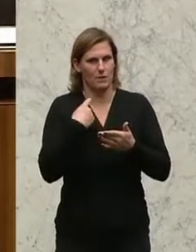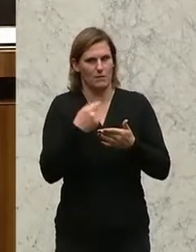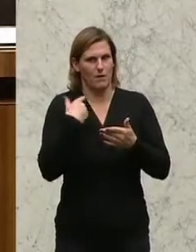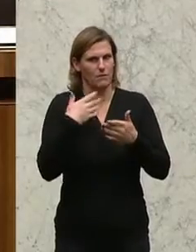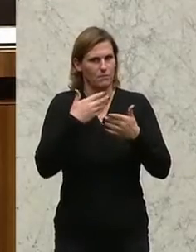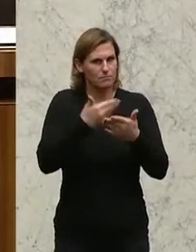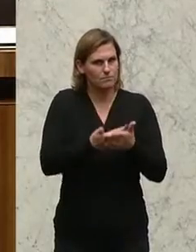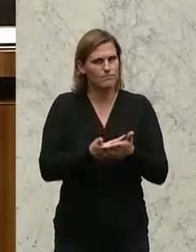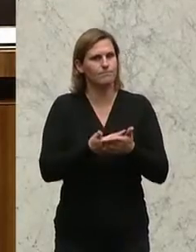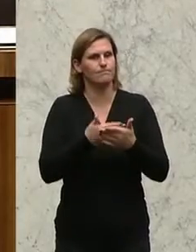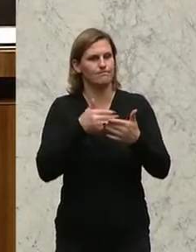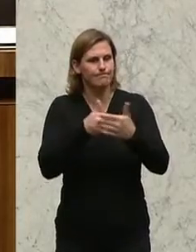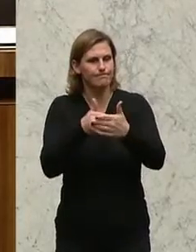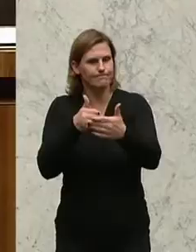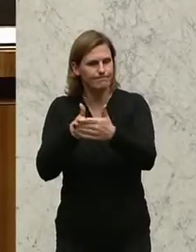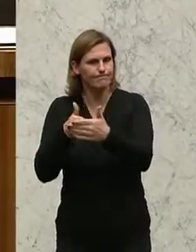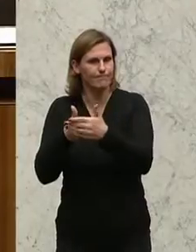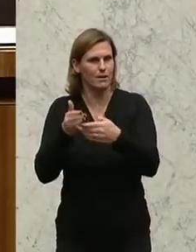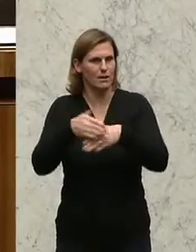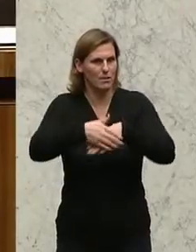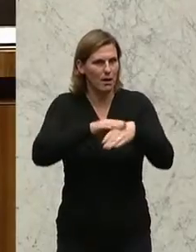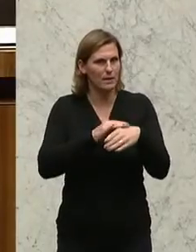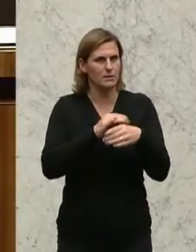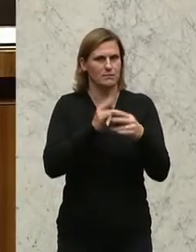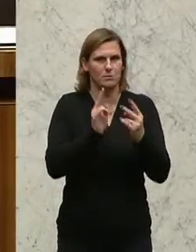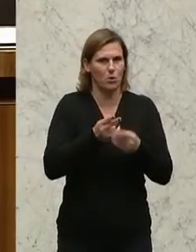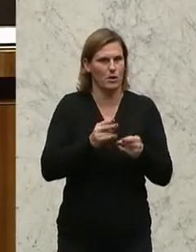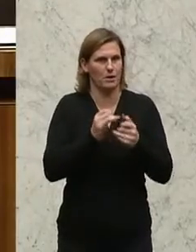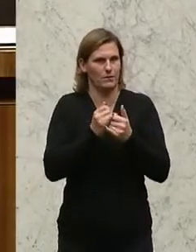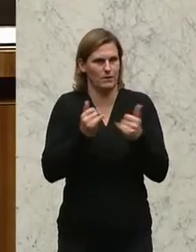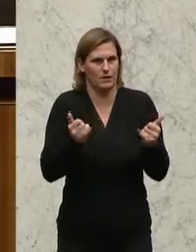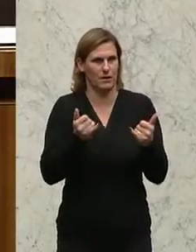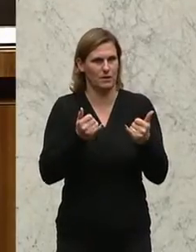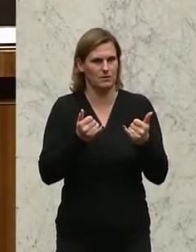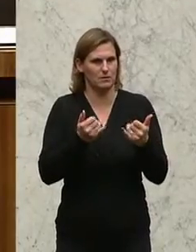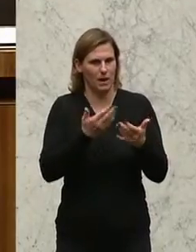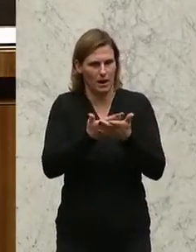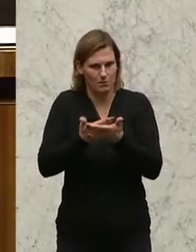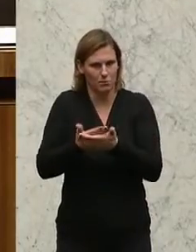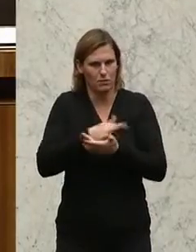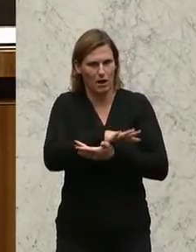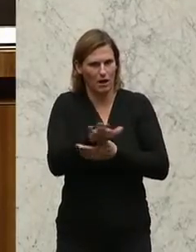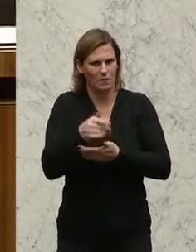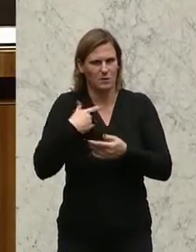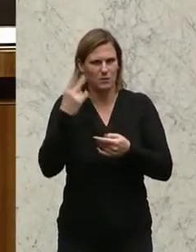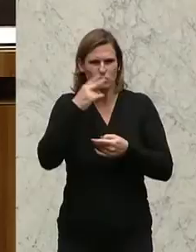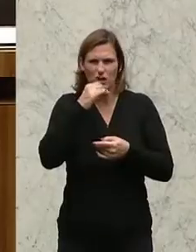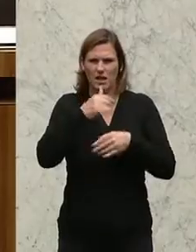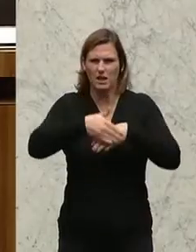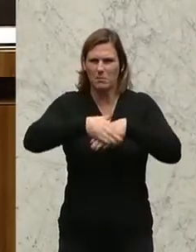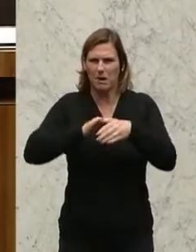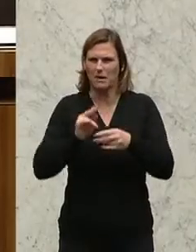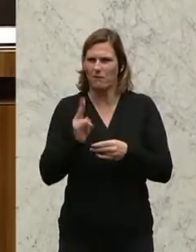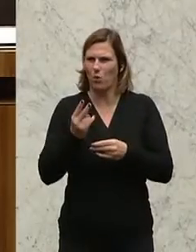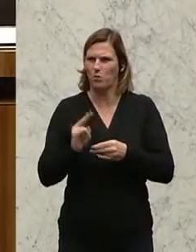die Hürden, und die sind halt da, weil Gemeinden hier eben nicht die Möglichkeit haben, darauf zuzugreifen. Und ich verstehe nicht ganz, was die Überforderung der Gemeinden war. Ich glaube, die könnten